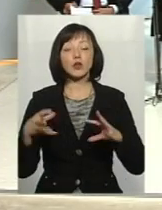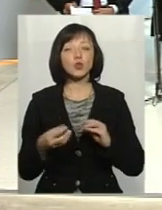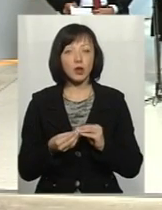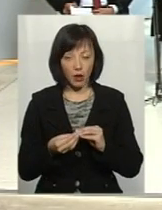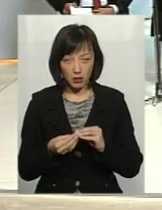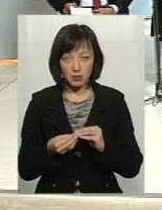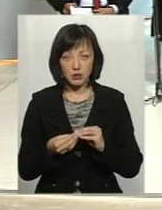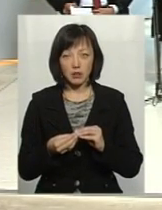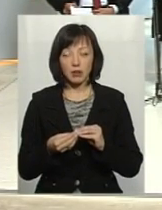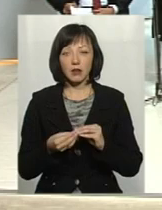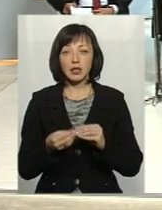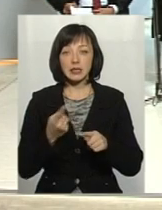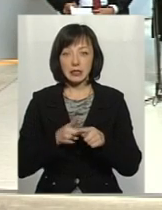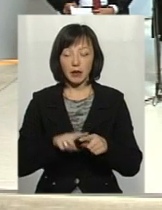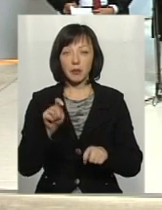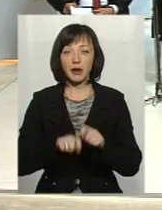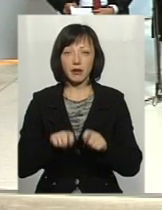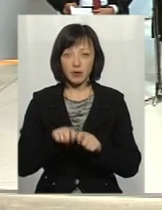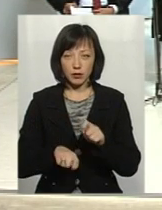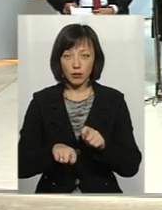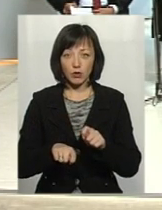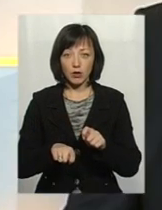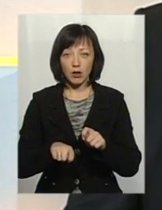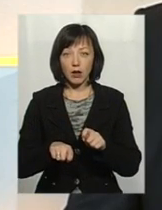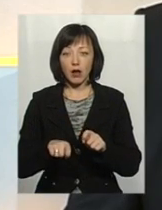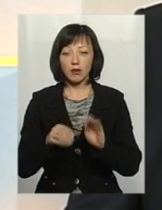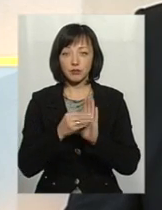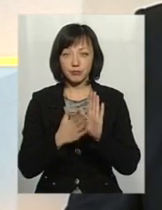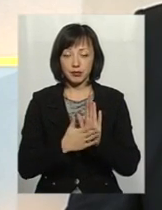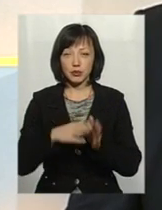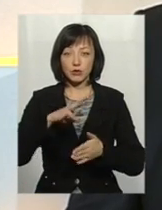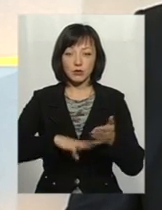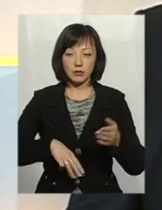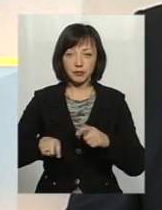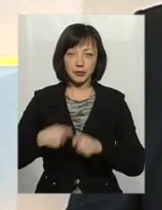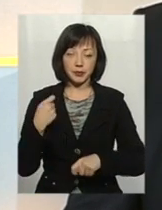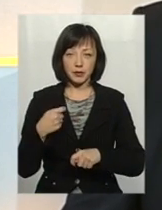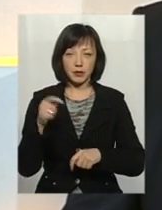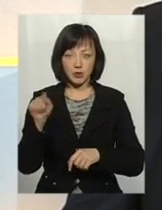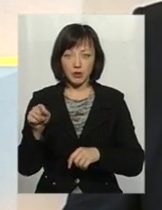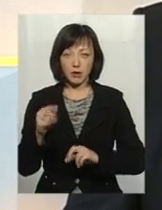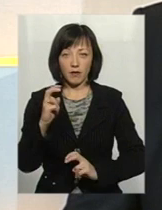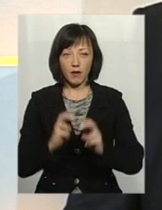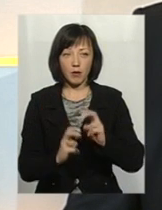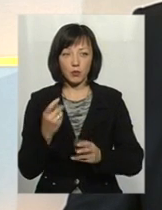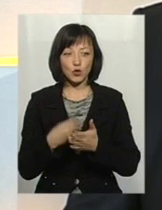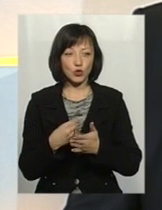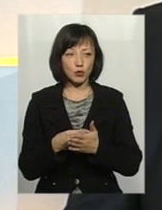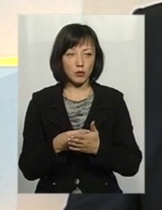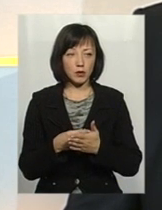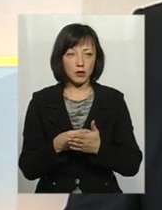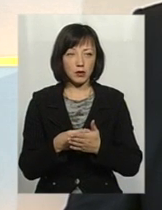цих перевірок накладено відшкодування збитків з боку фабрики. У сумі